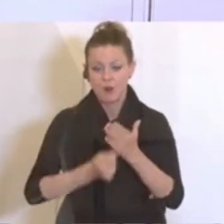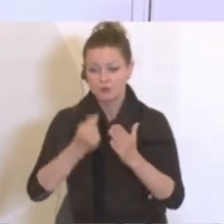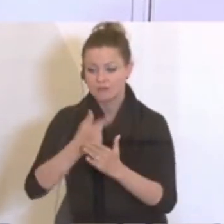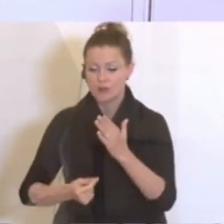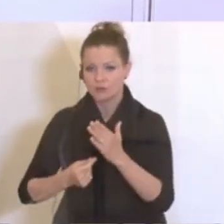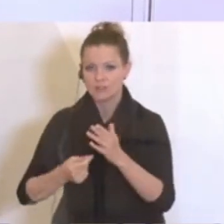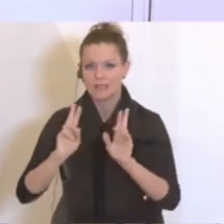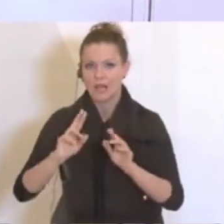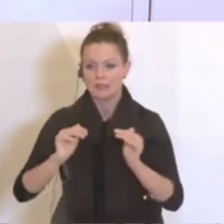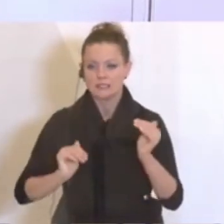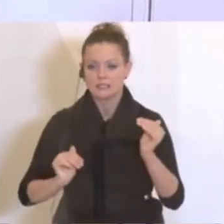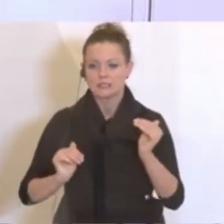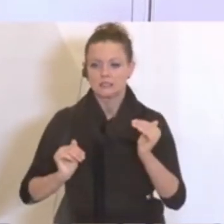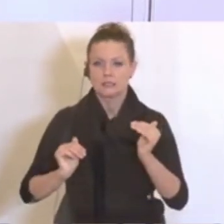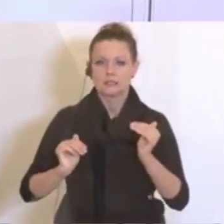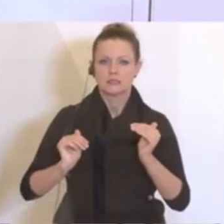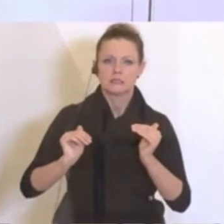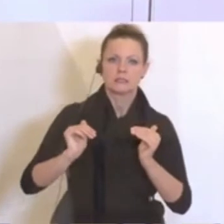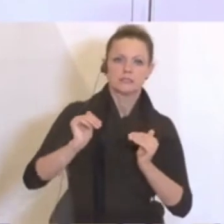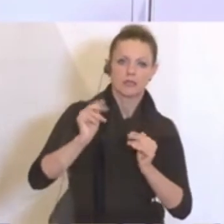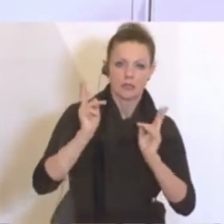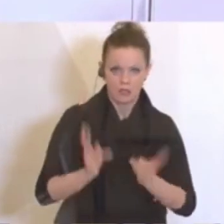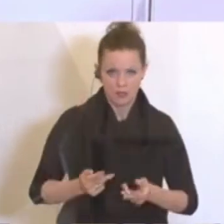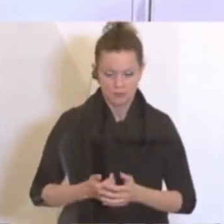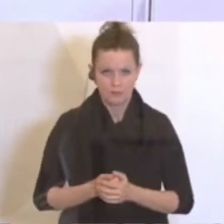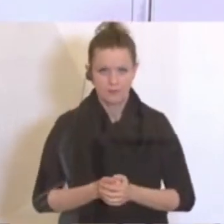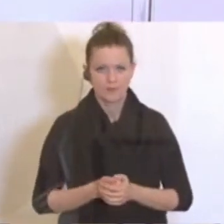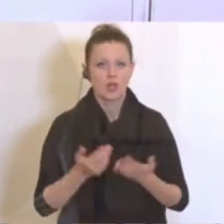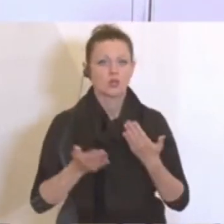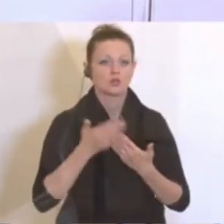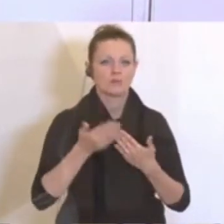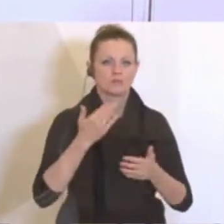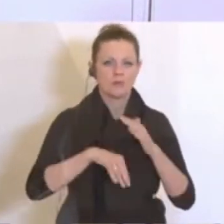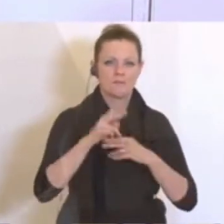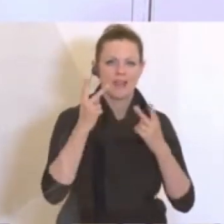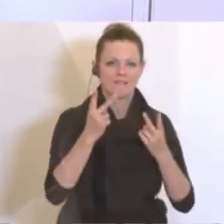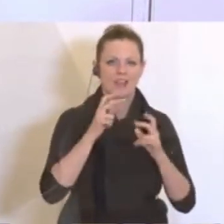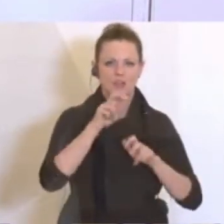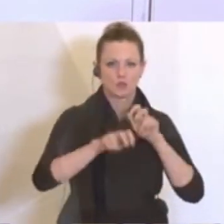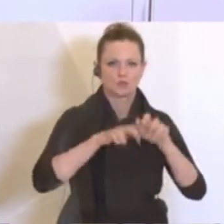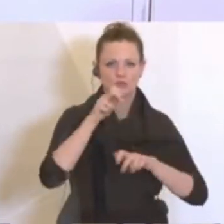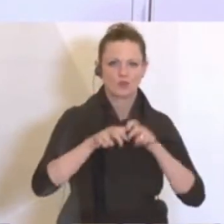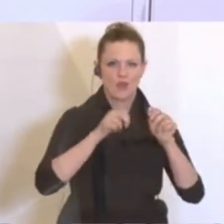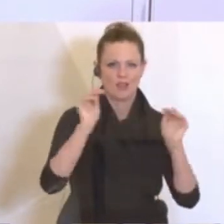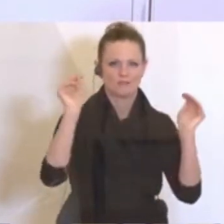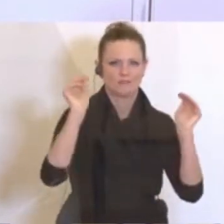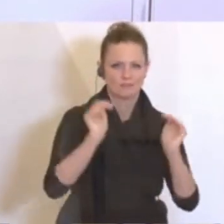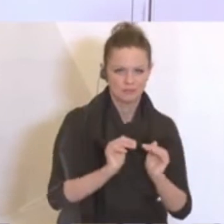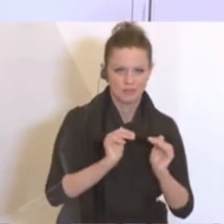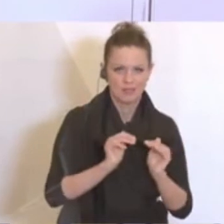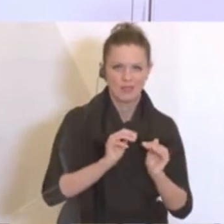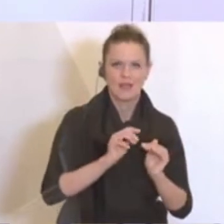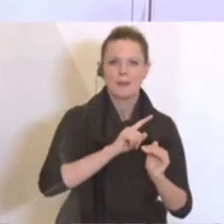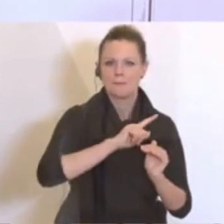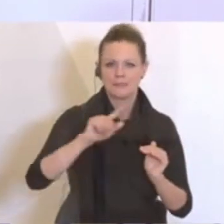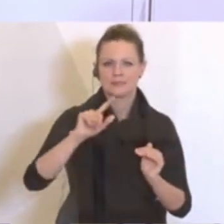hereinspielen können. Die anderen Maßnahmen wie die Senkung des Mehrwertsteuersatzes ist jetzt einmal für die zweite Jahreshälfte